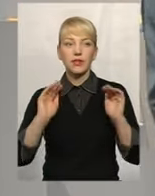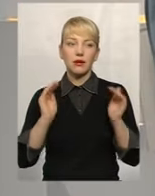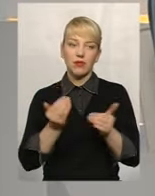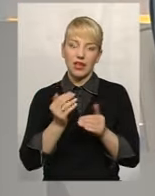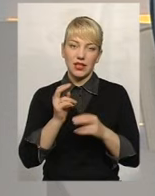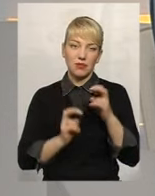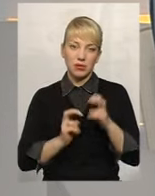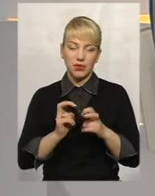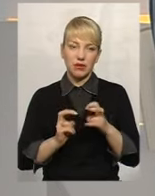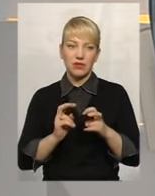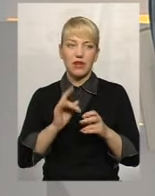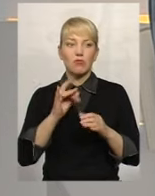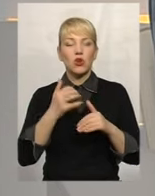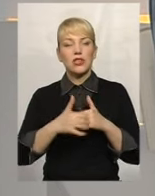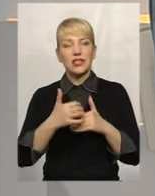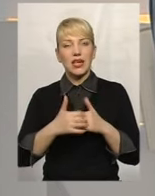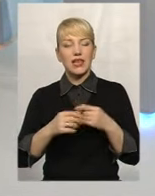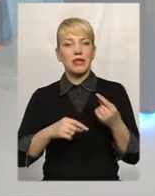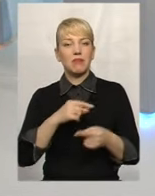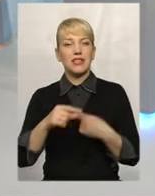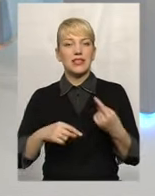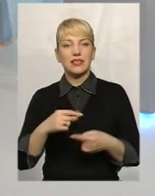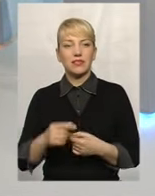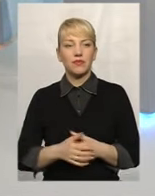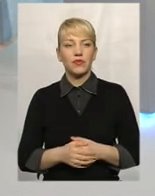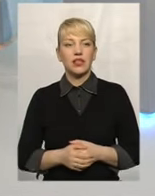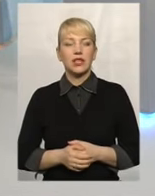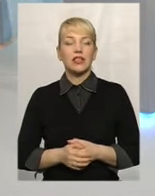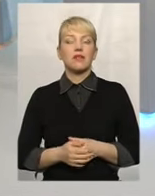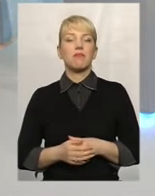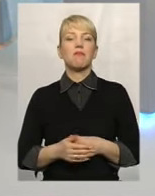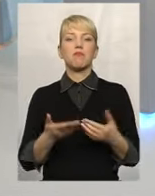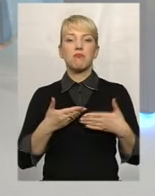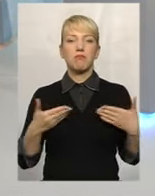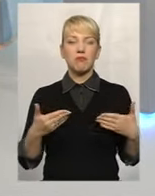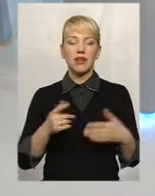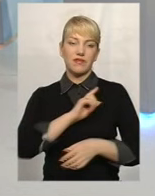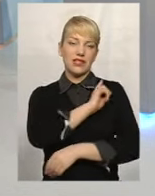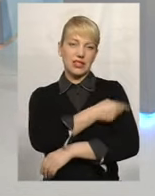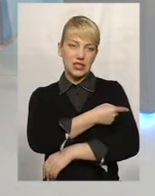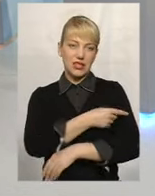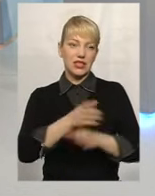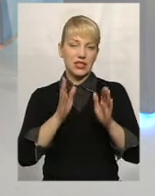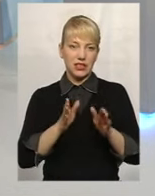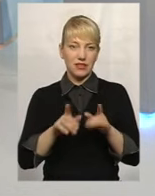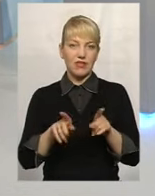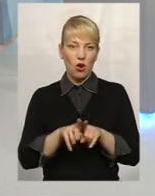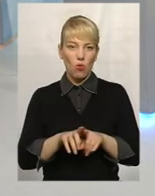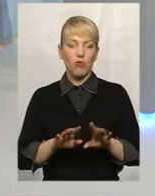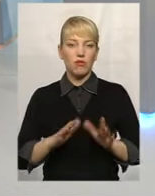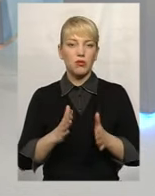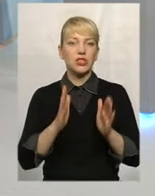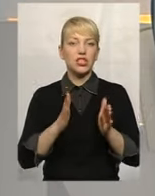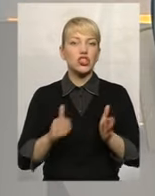підприємства, про середній клас? Ми в силах, в такому випадку, тільки